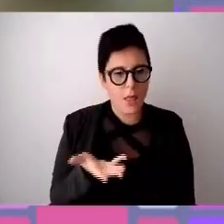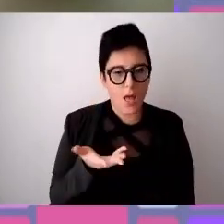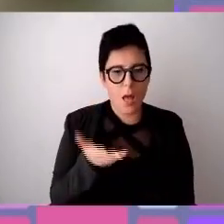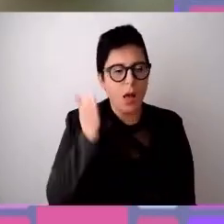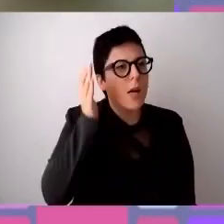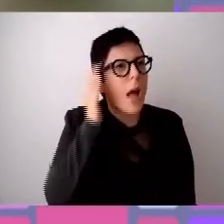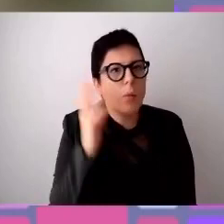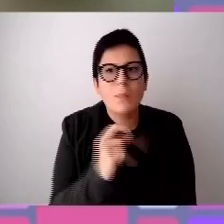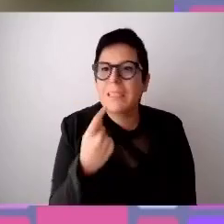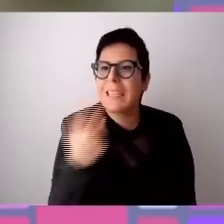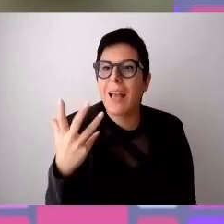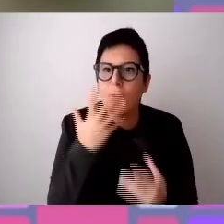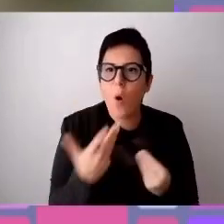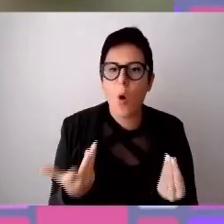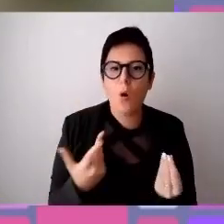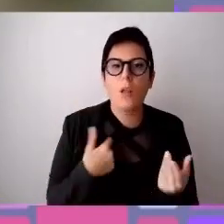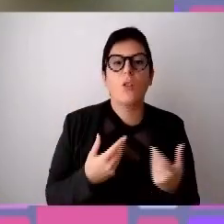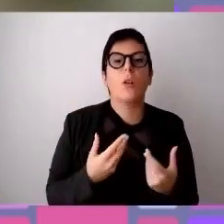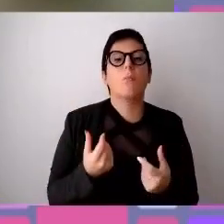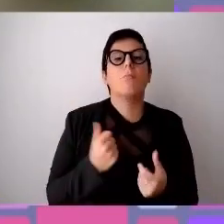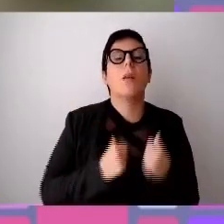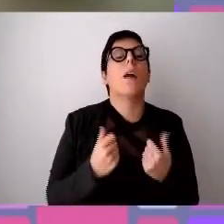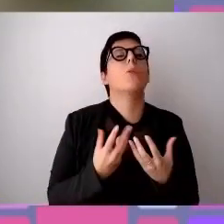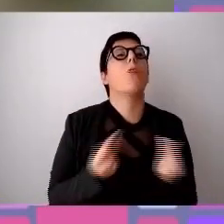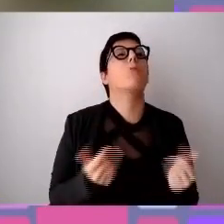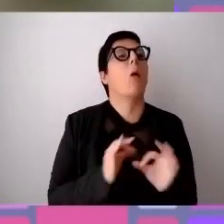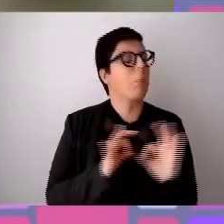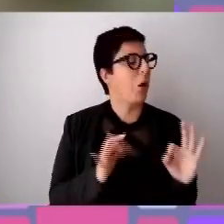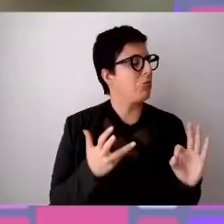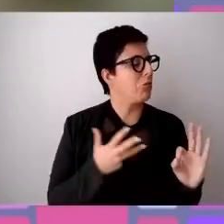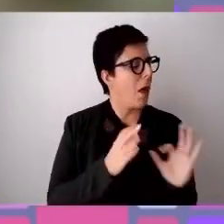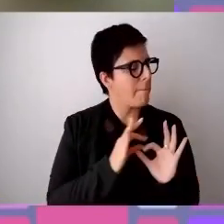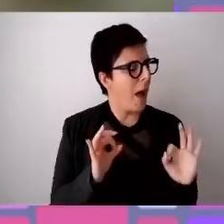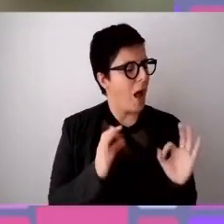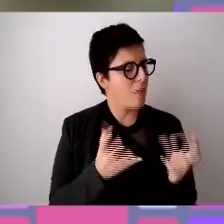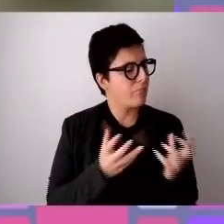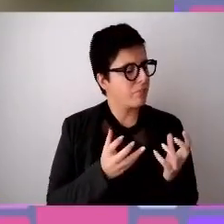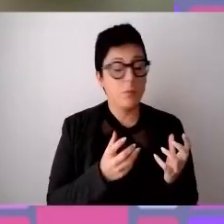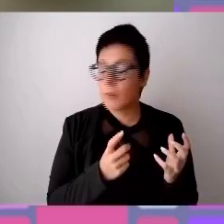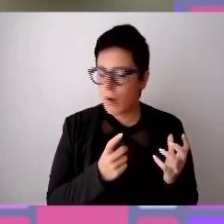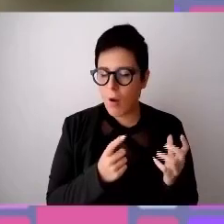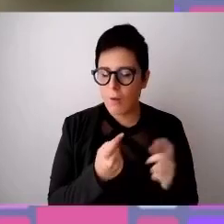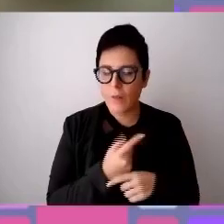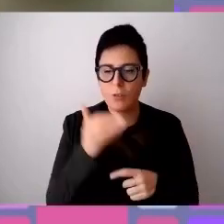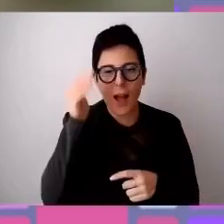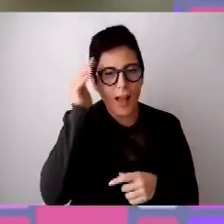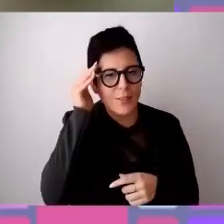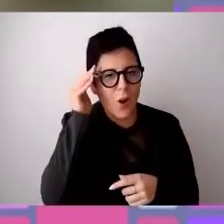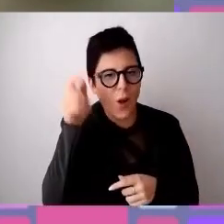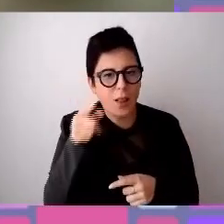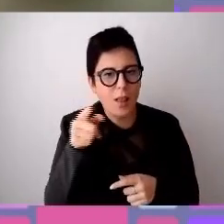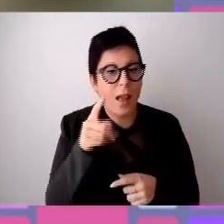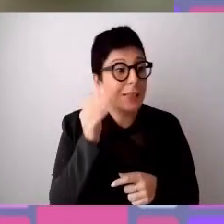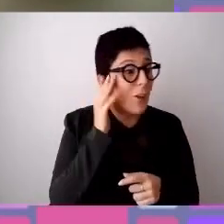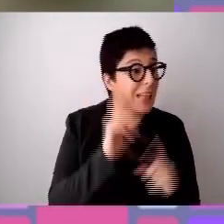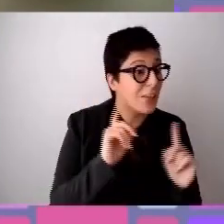soluzioni preconfezionate su questo perché ascoltarli permette ascoltare tutti permette